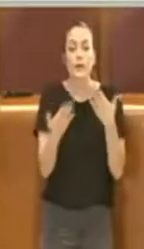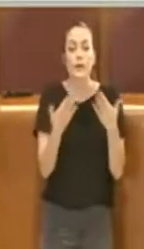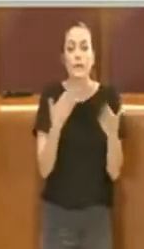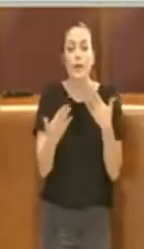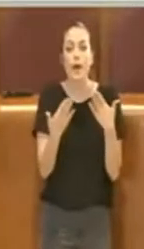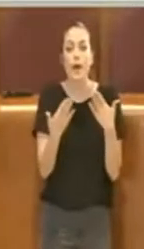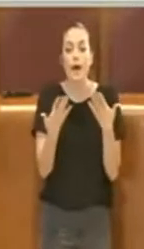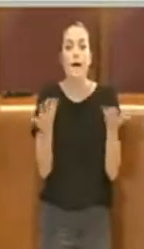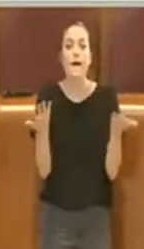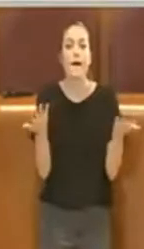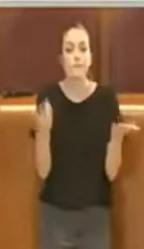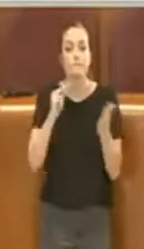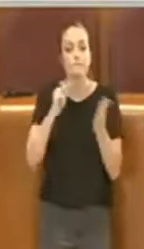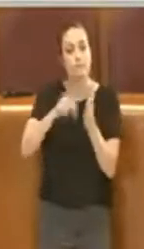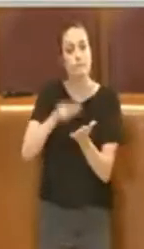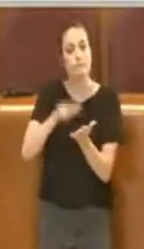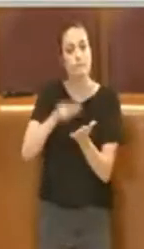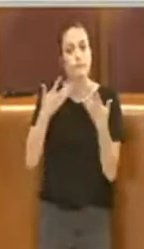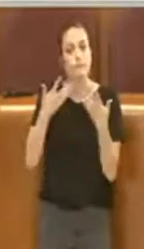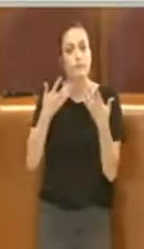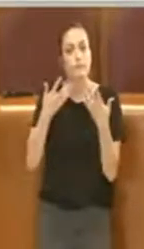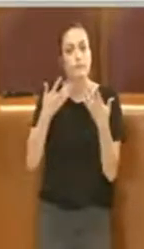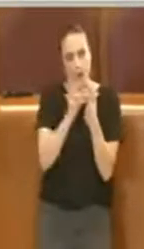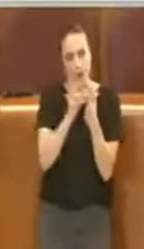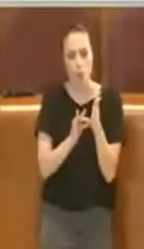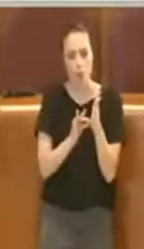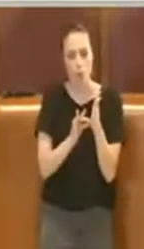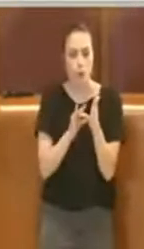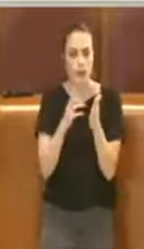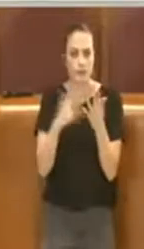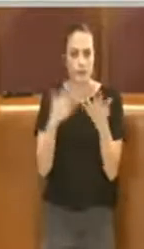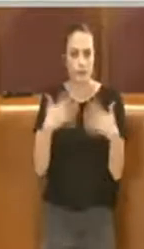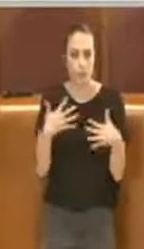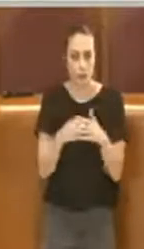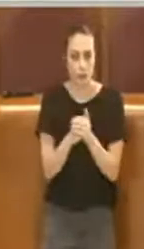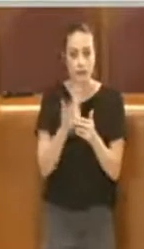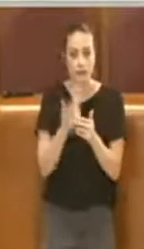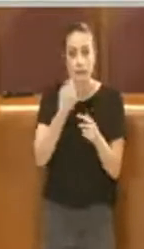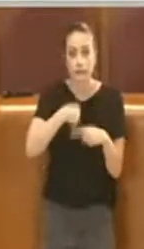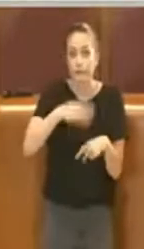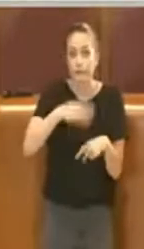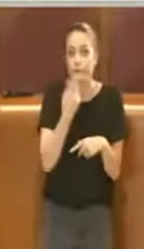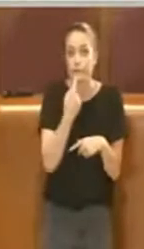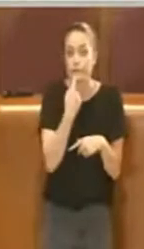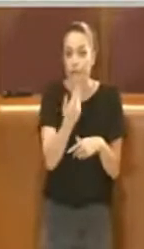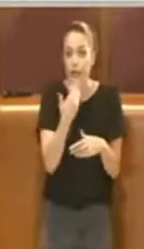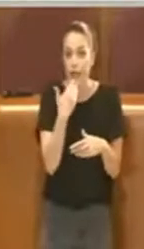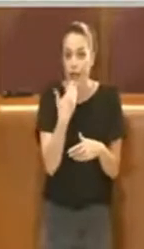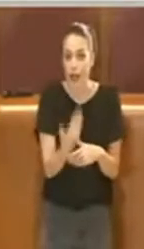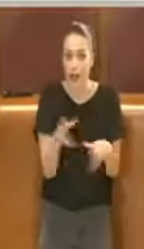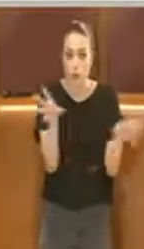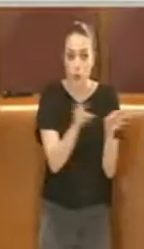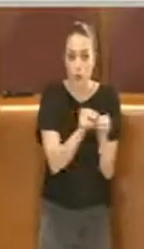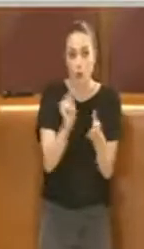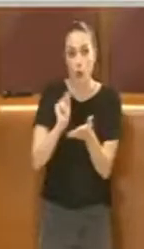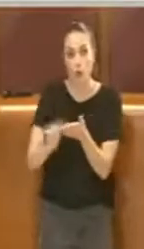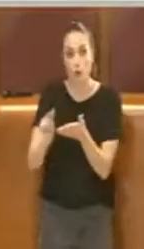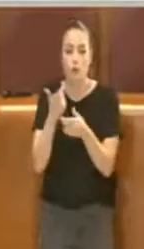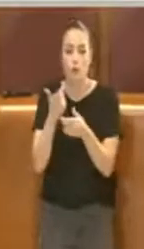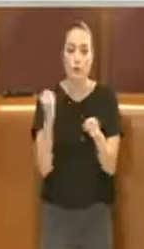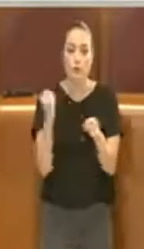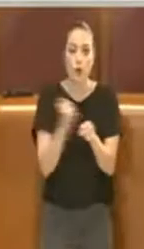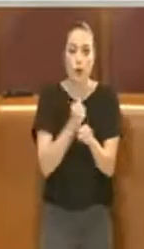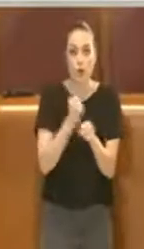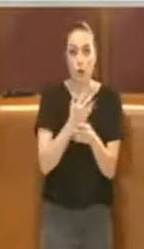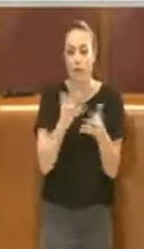ritenuto di emendare in alcuni punti. Ringraziamo innanzitutto la giunta e gli uffici per il grande lavoro